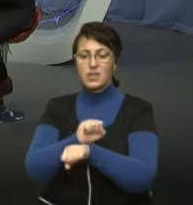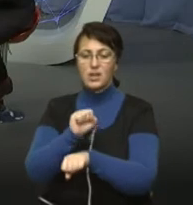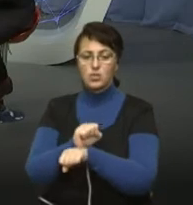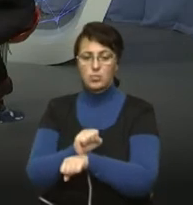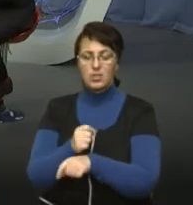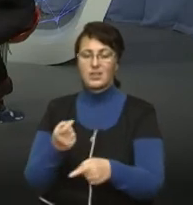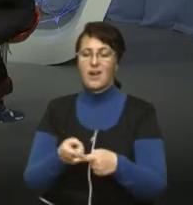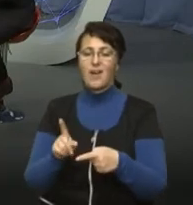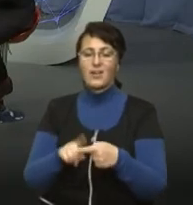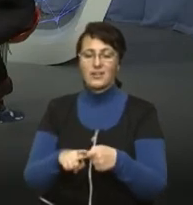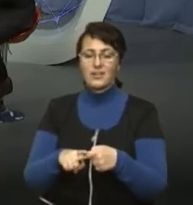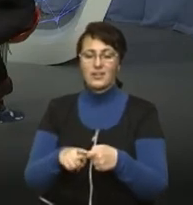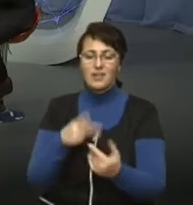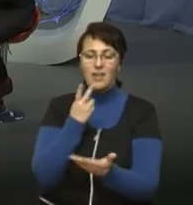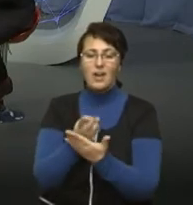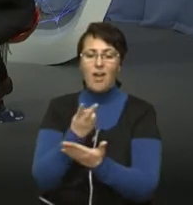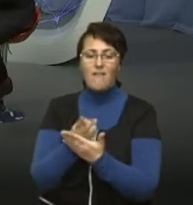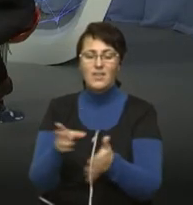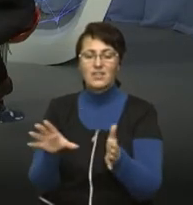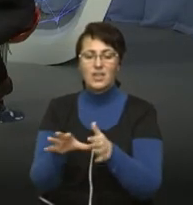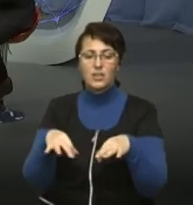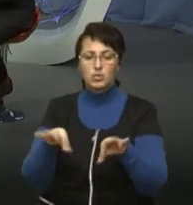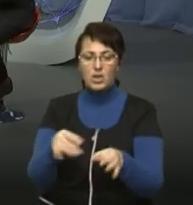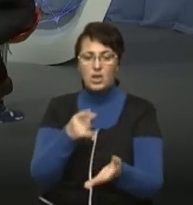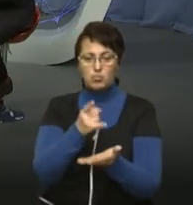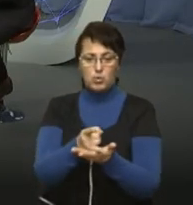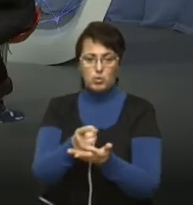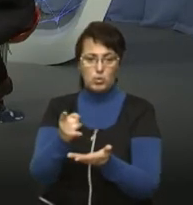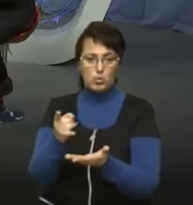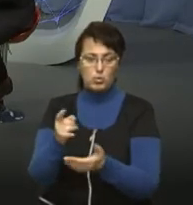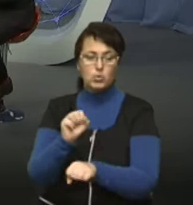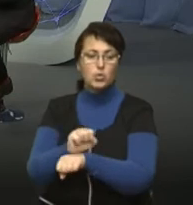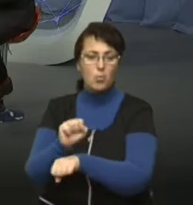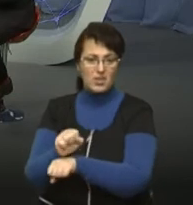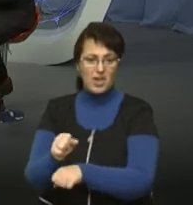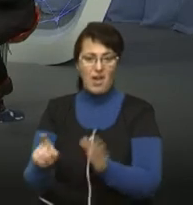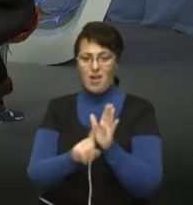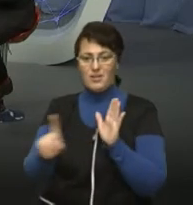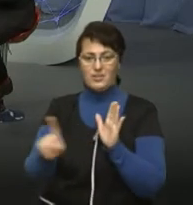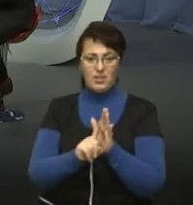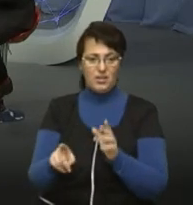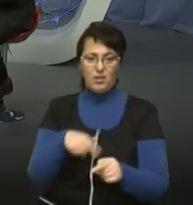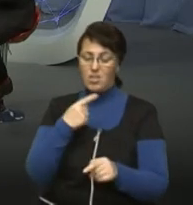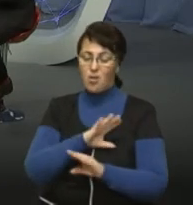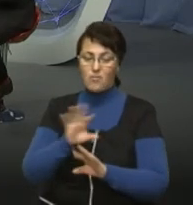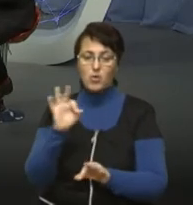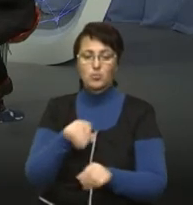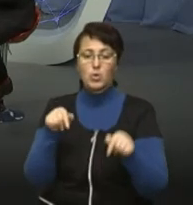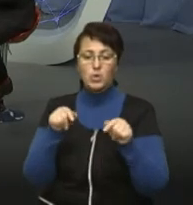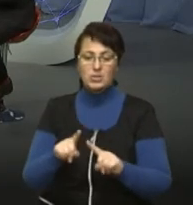які види електротранспорту там зупиняються, ходять і по якому графіку? Вже не кажучи про те, щоб людина